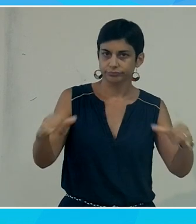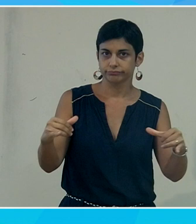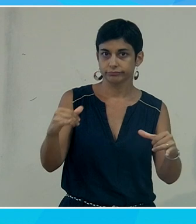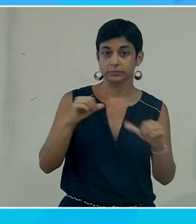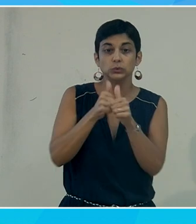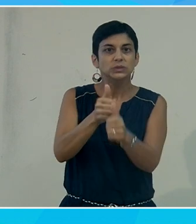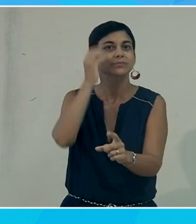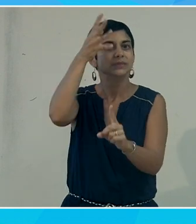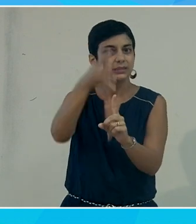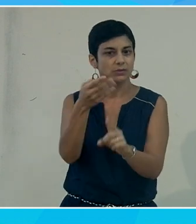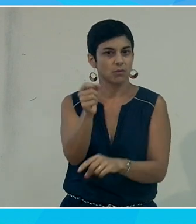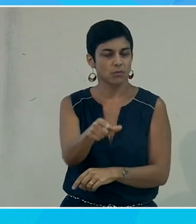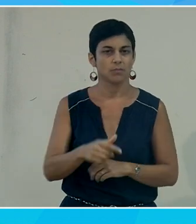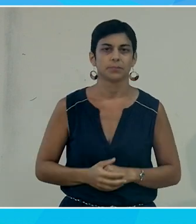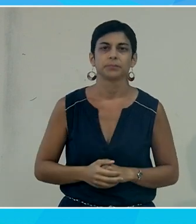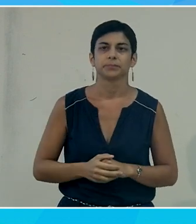cette mission.